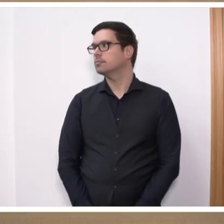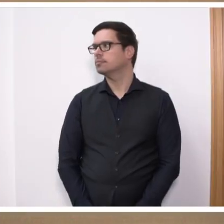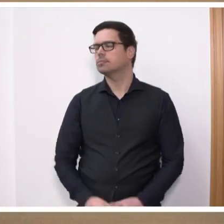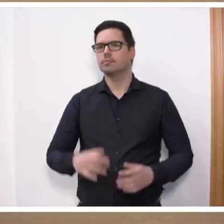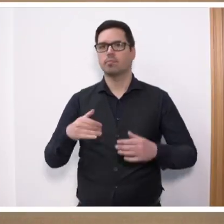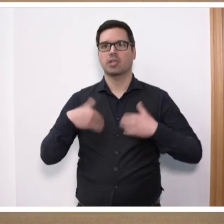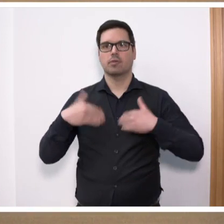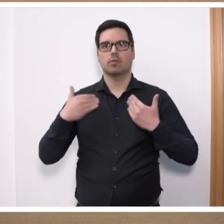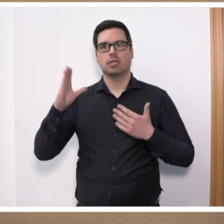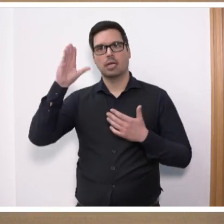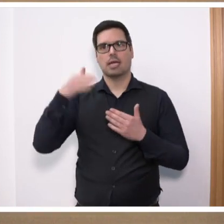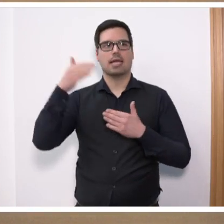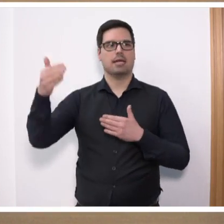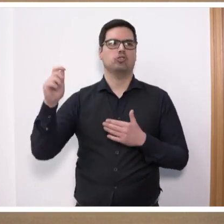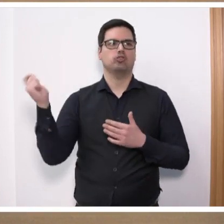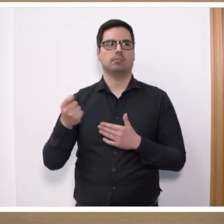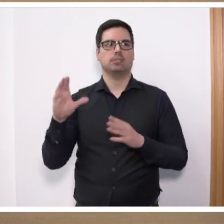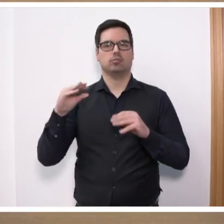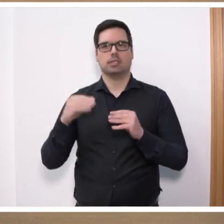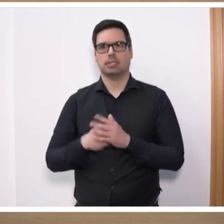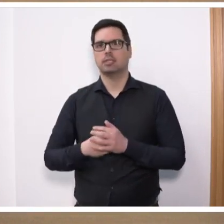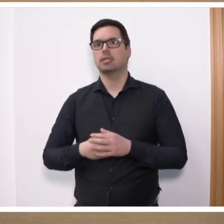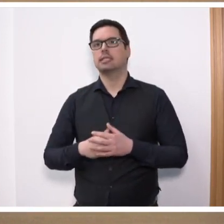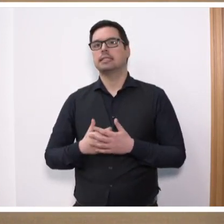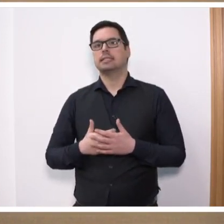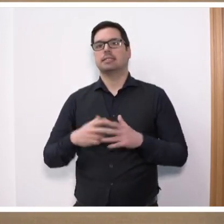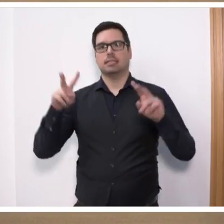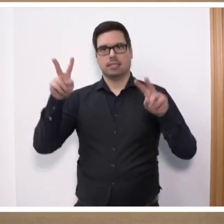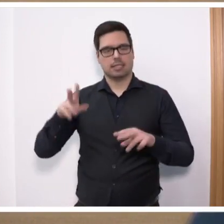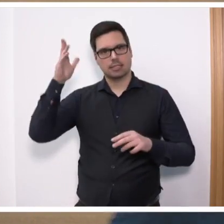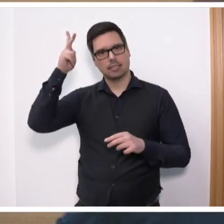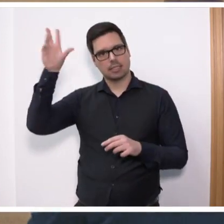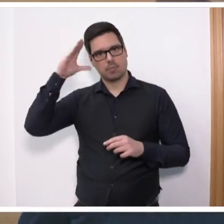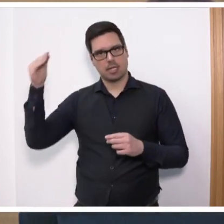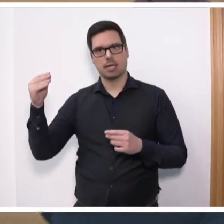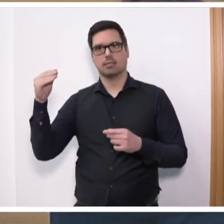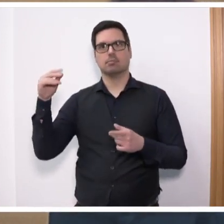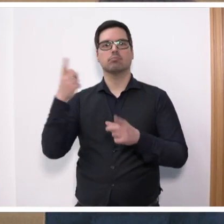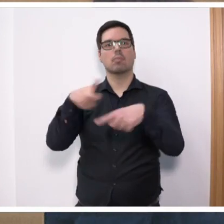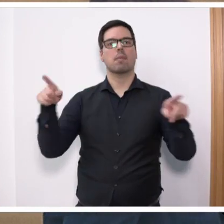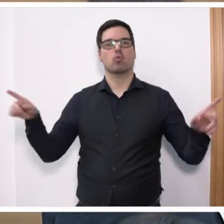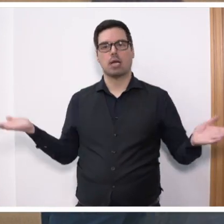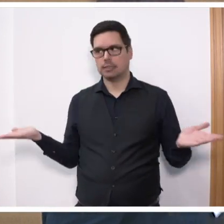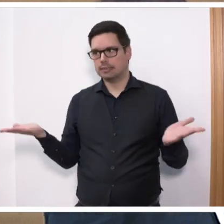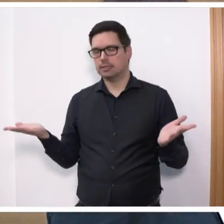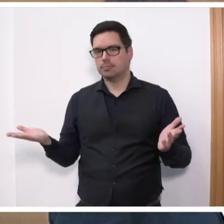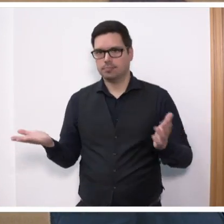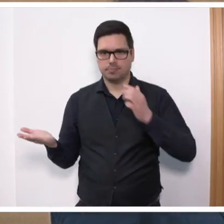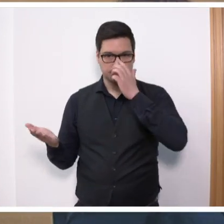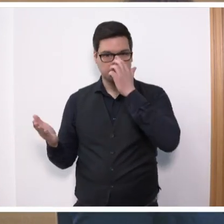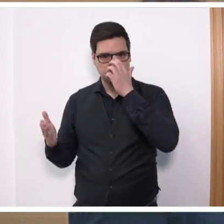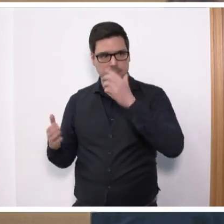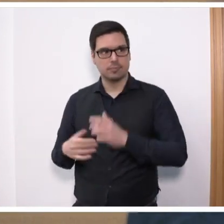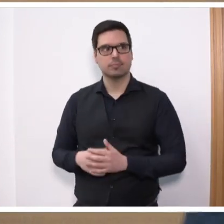Sehr geehrte Frau Präsidentin, meine sehr verehrten Damen und Herren, verehrte Kollegen Abgeordnete, im Grunde sollte die Bestimmung von